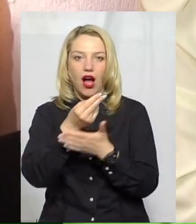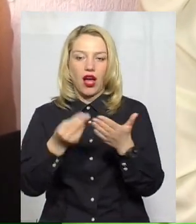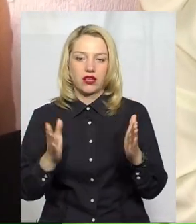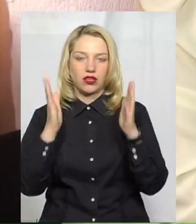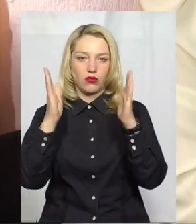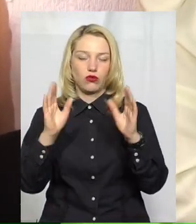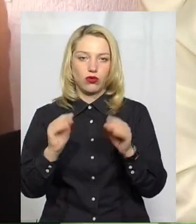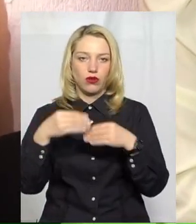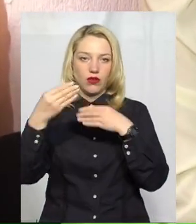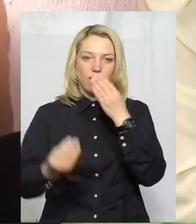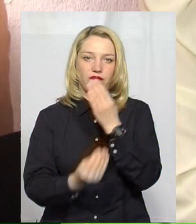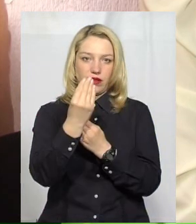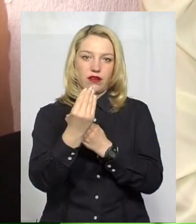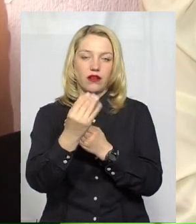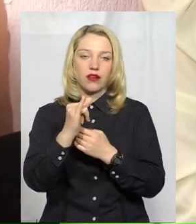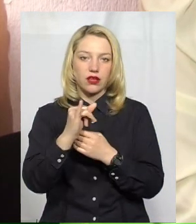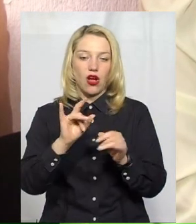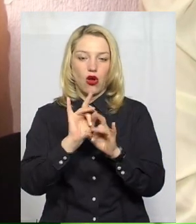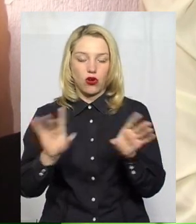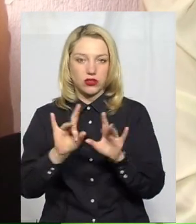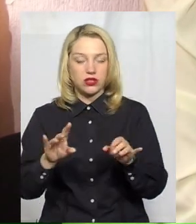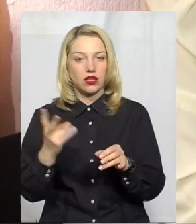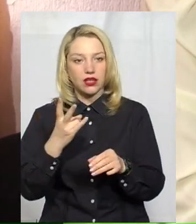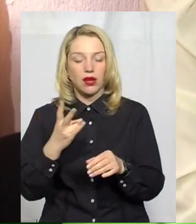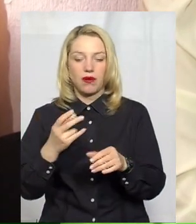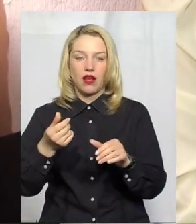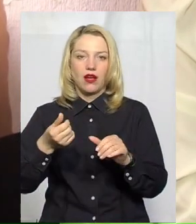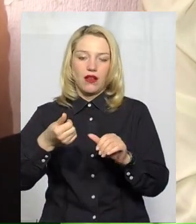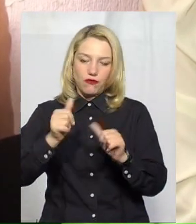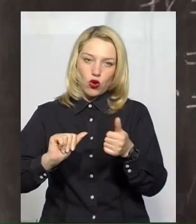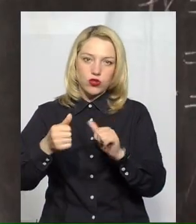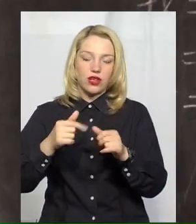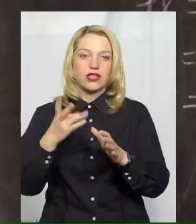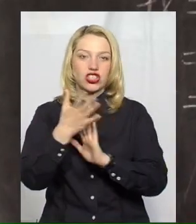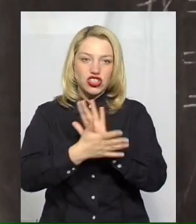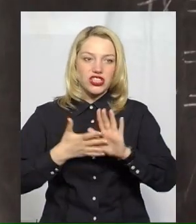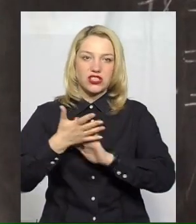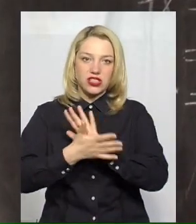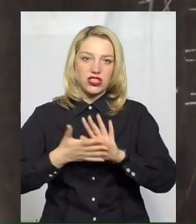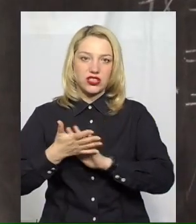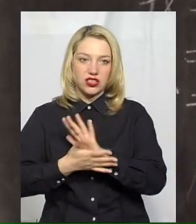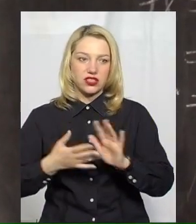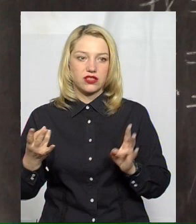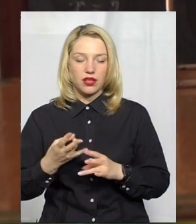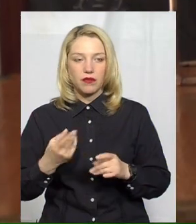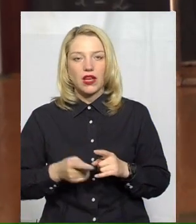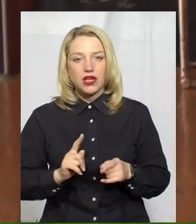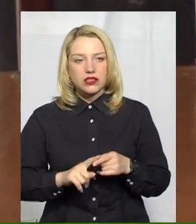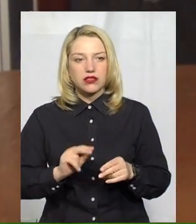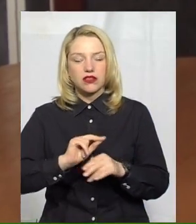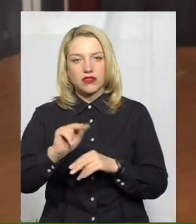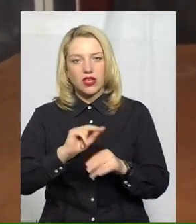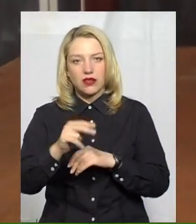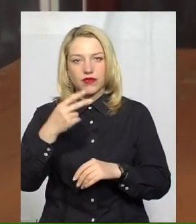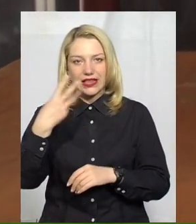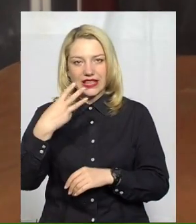розказати. Треба весь час переключатися, тобто включатися в те, що жестами. Онлайн-урок триває не більше 30 хвилин, аби не